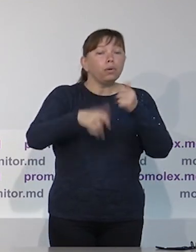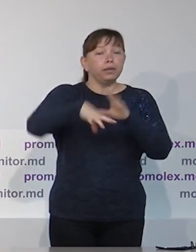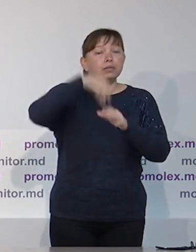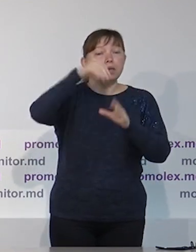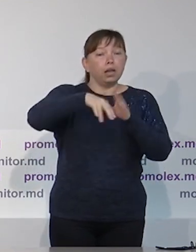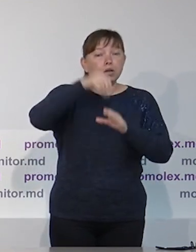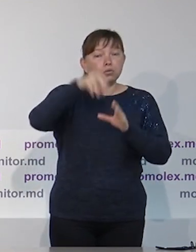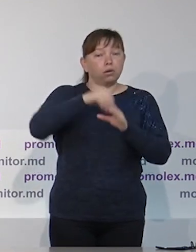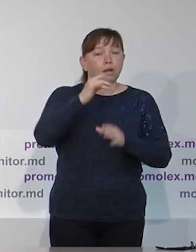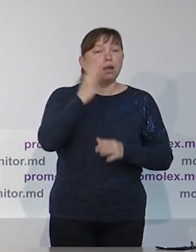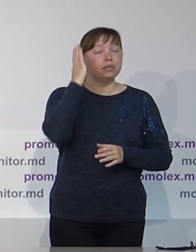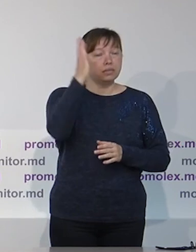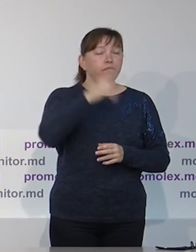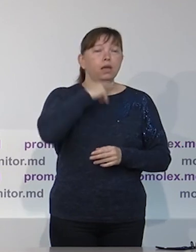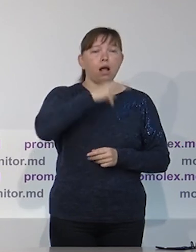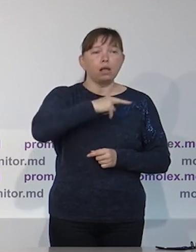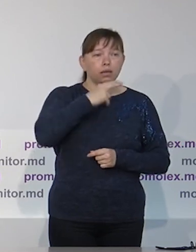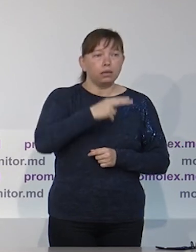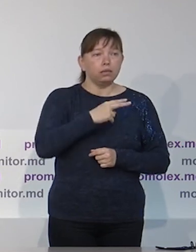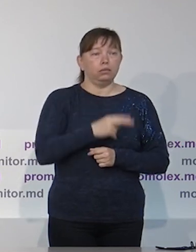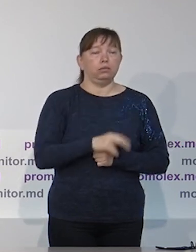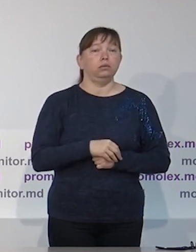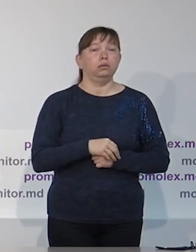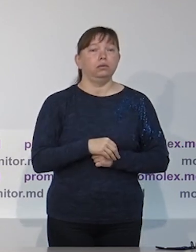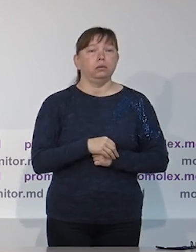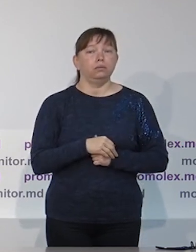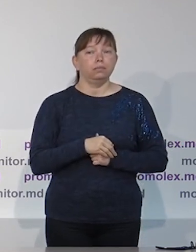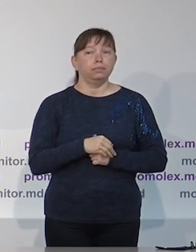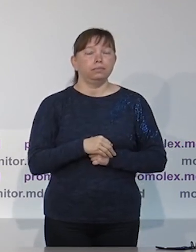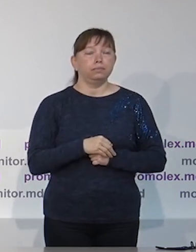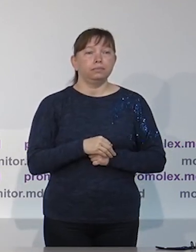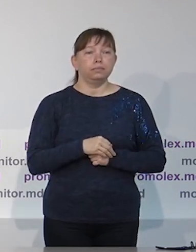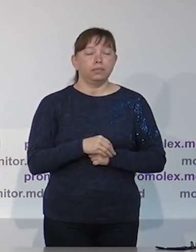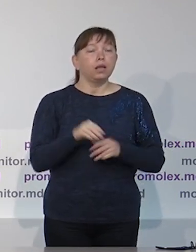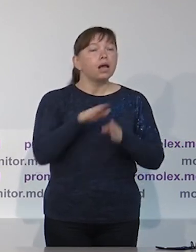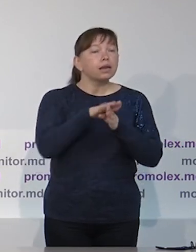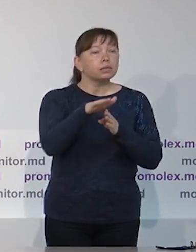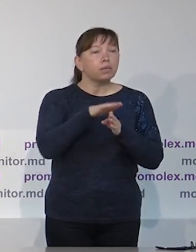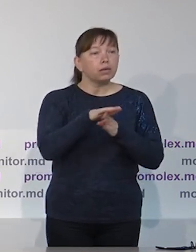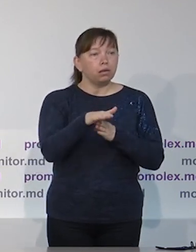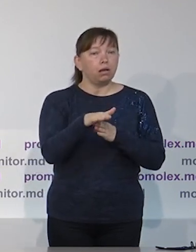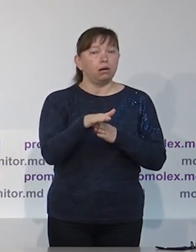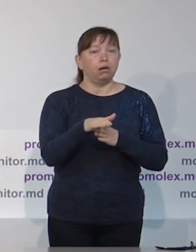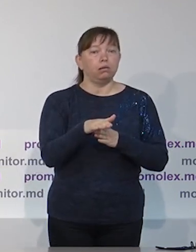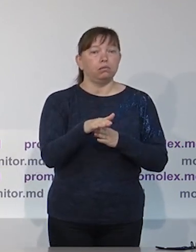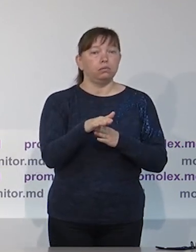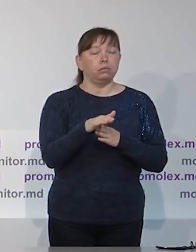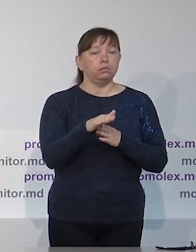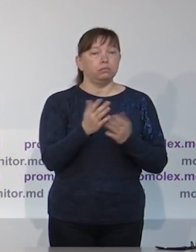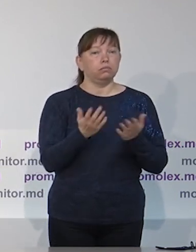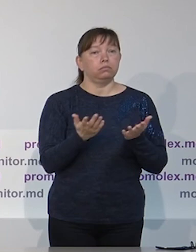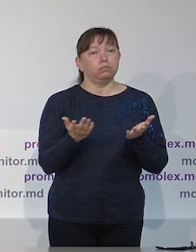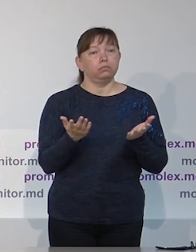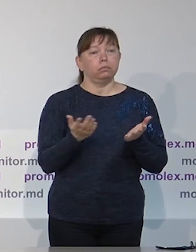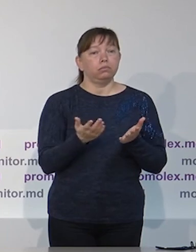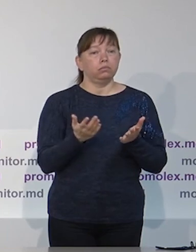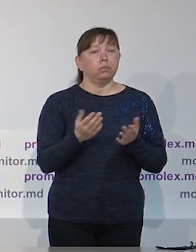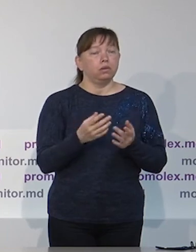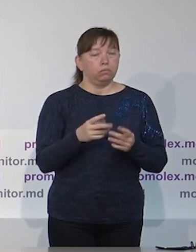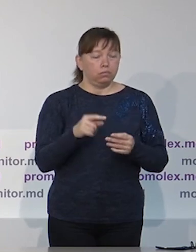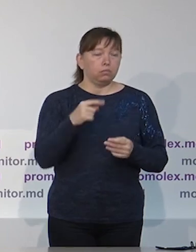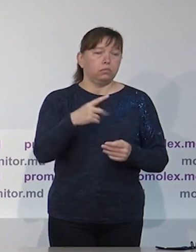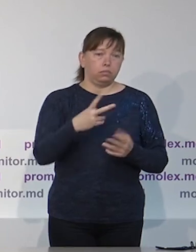этой избирательной кампании мы наблюдаем подобные феномены и выступаем с рекомендацией на том, чтобы